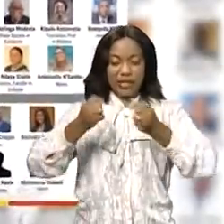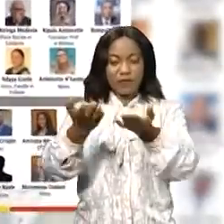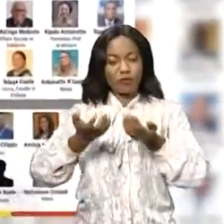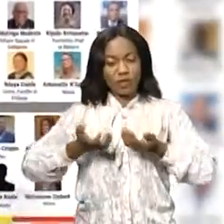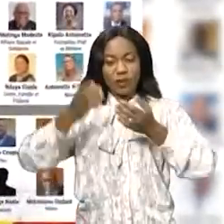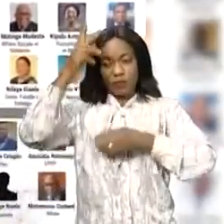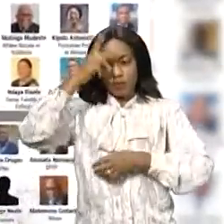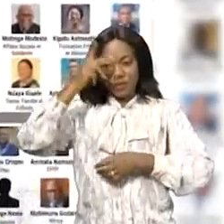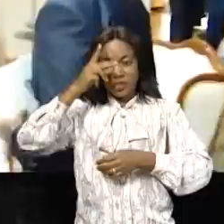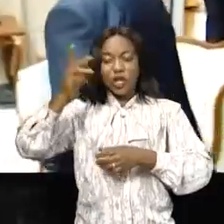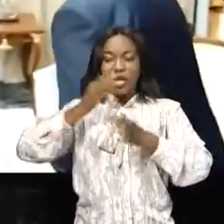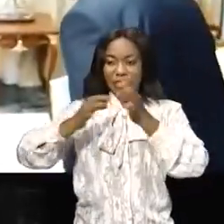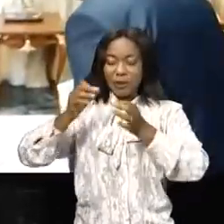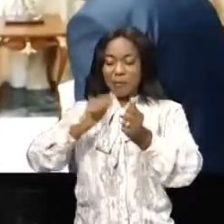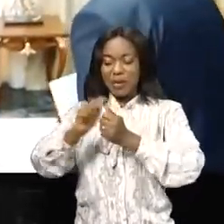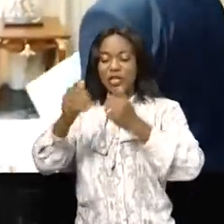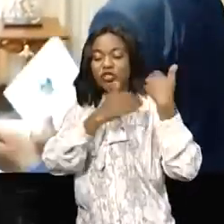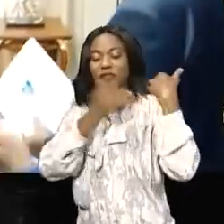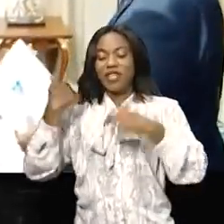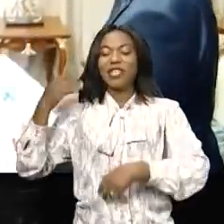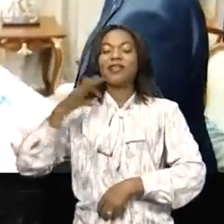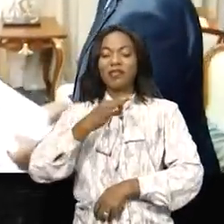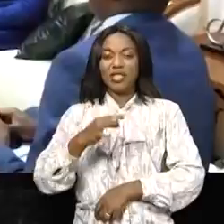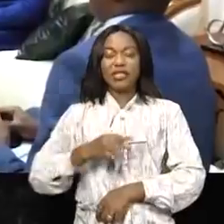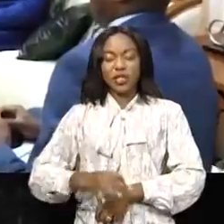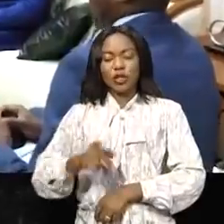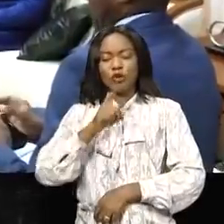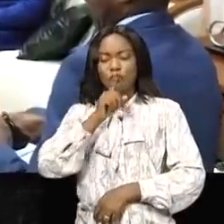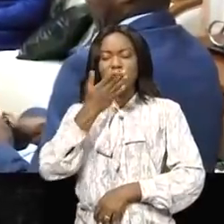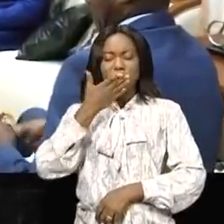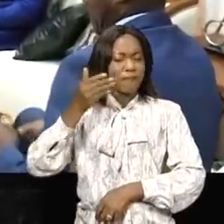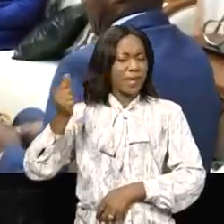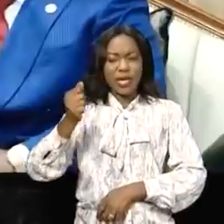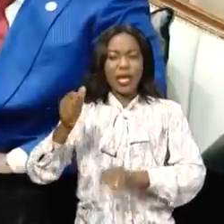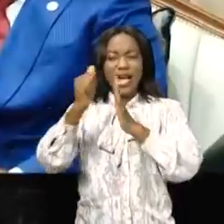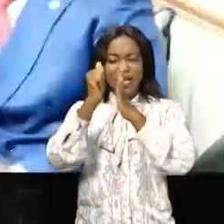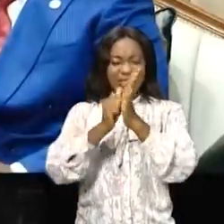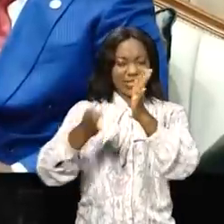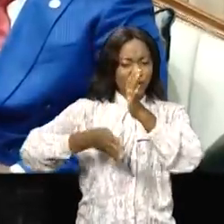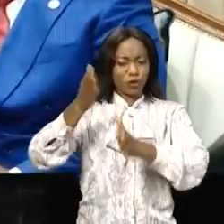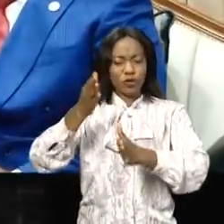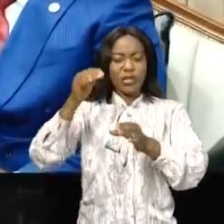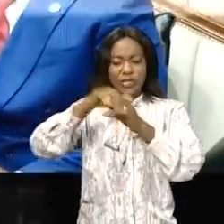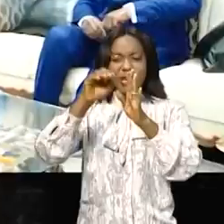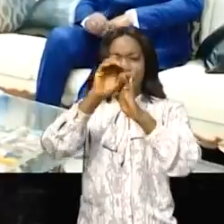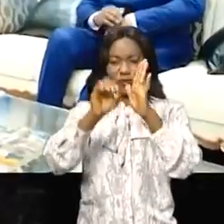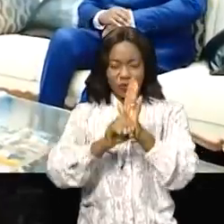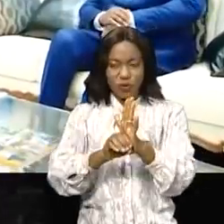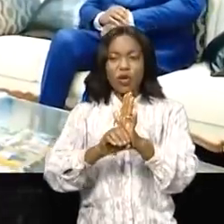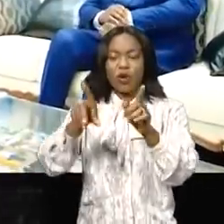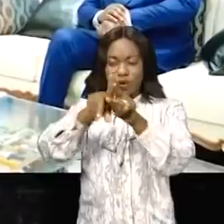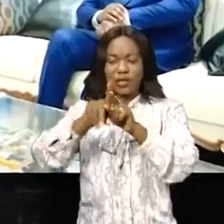politique exprimée par le chef de l'État, Félix Antoine Tiseké di Chilombo, l'article 14 de la Constitution